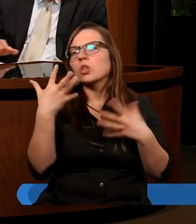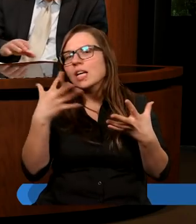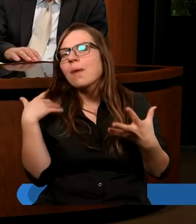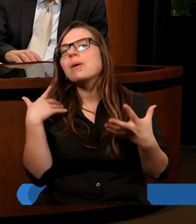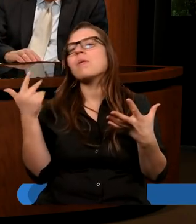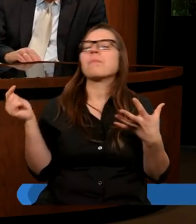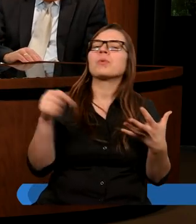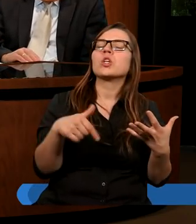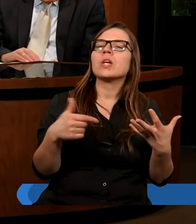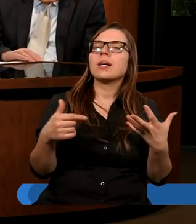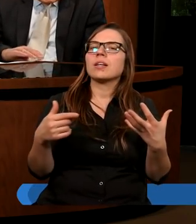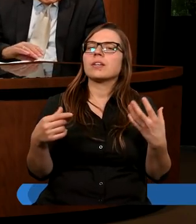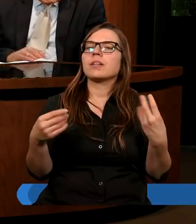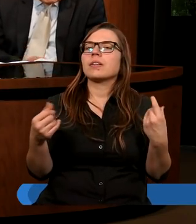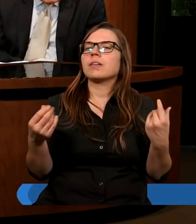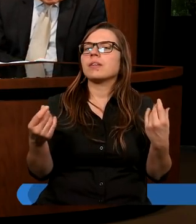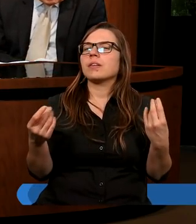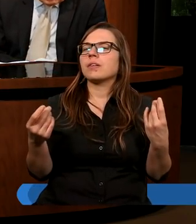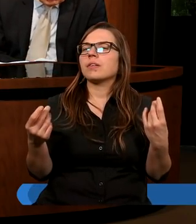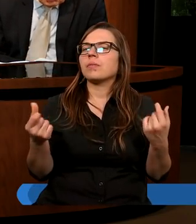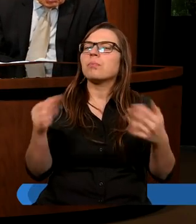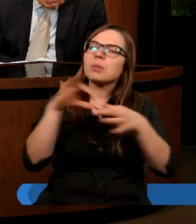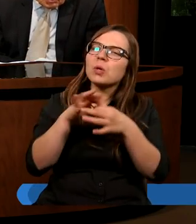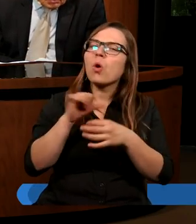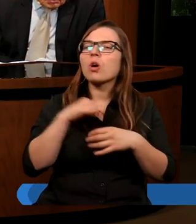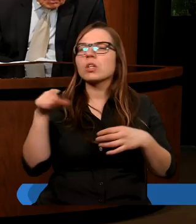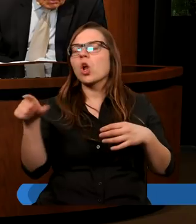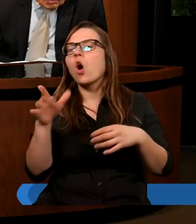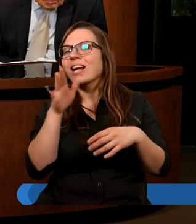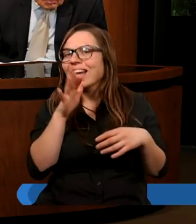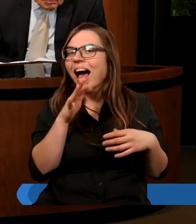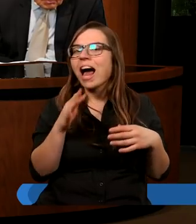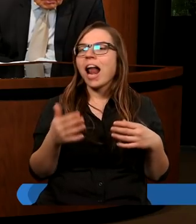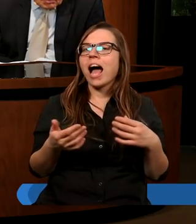przyjść i przyłączyć się do Izraela?